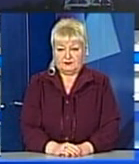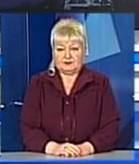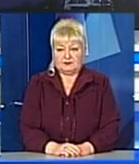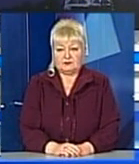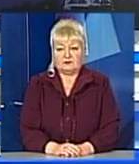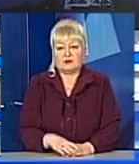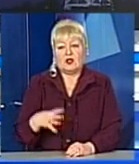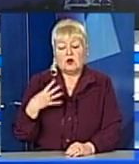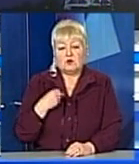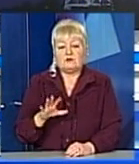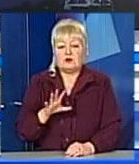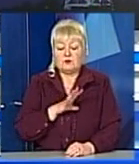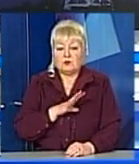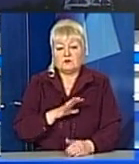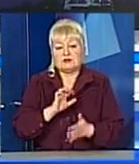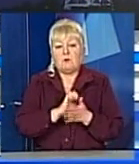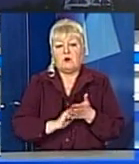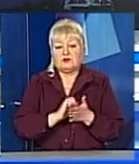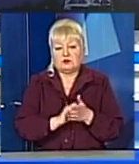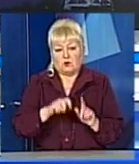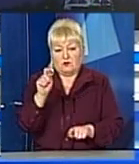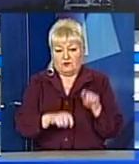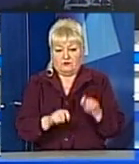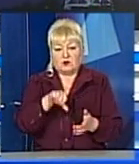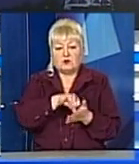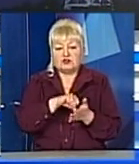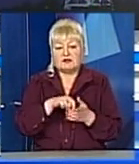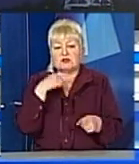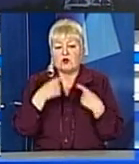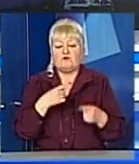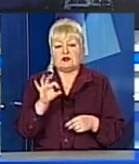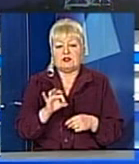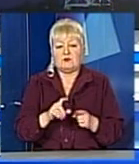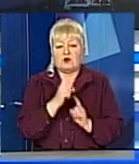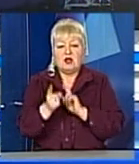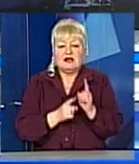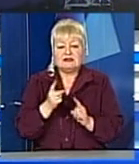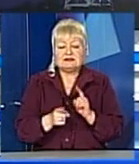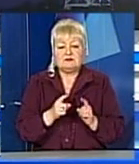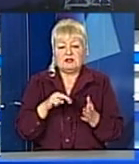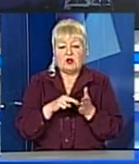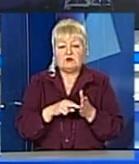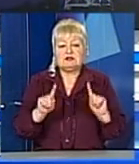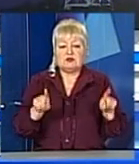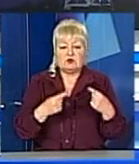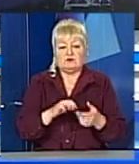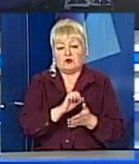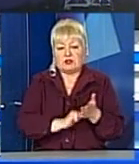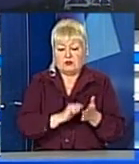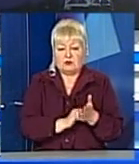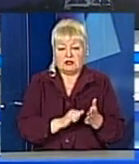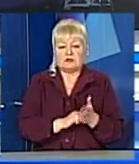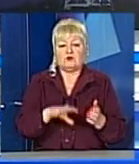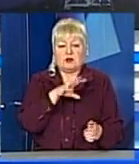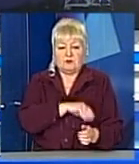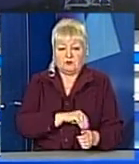У Львові відбувся податковий форум. Учасники говорили про зміни у трансферному ціноутворенні та податку на прибуток,